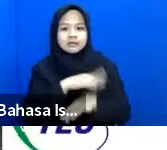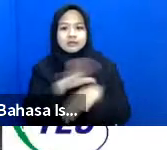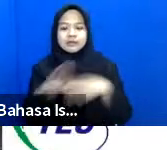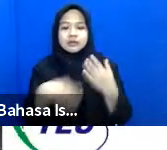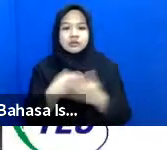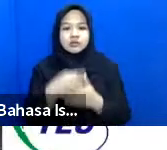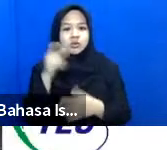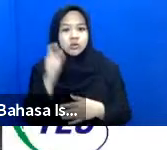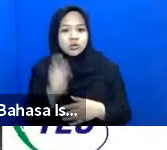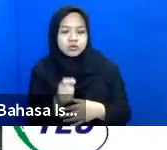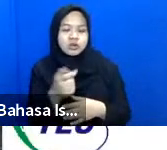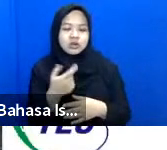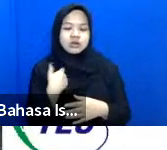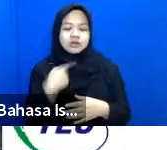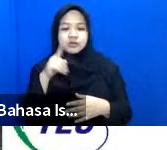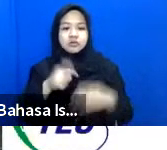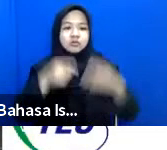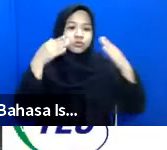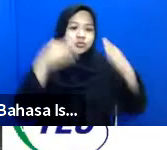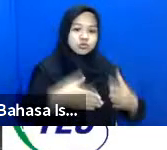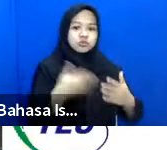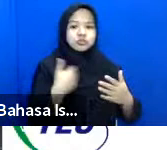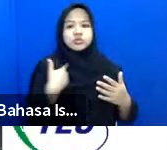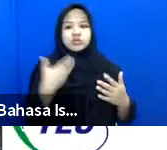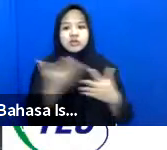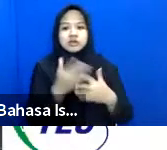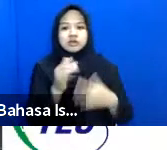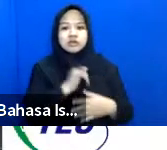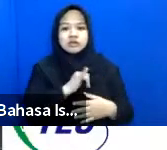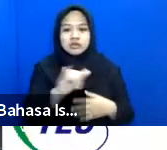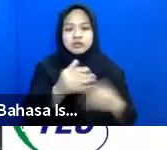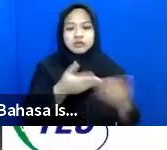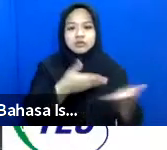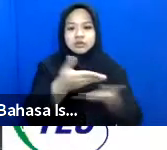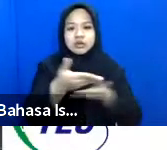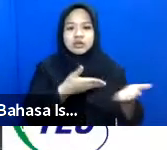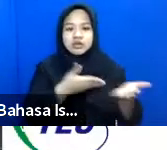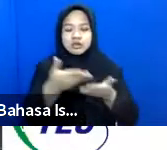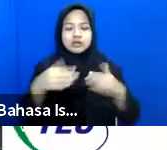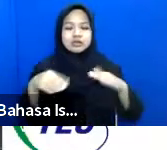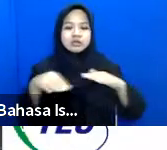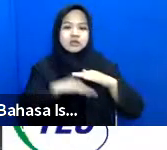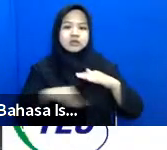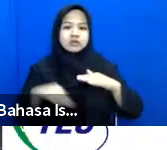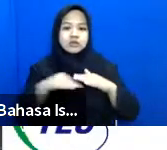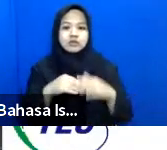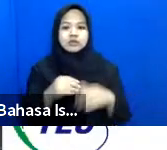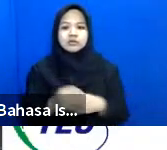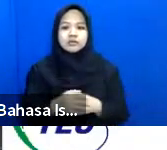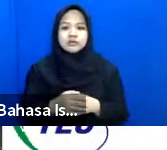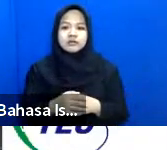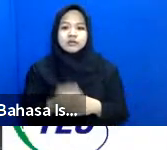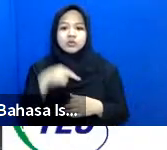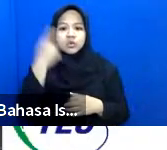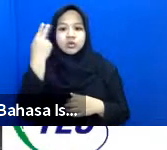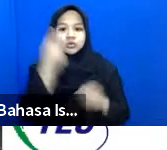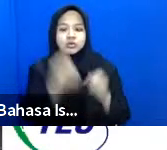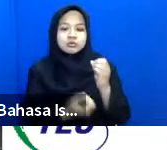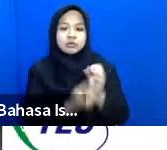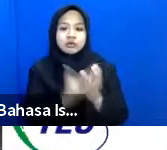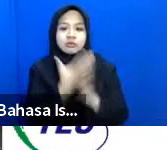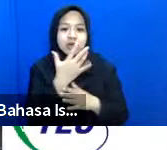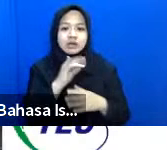yang dengan kebutuhan khusus memiliki akses yang sama kelayanan dasar dan suara dalam pengembangan dan